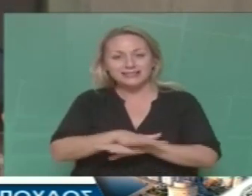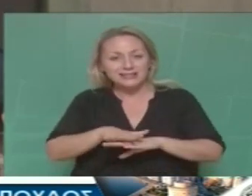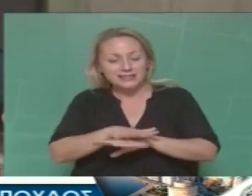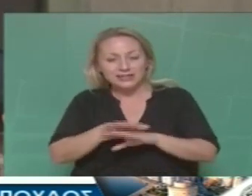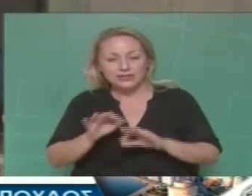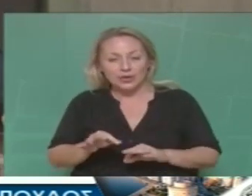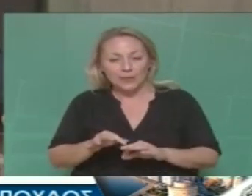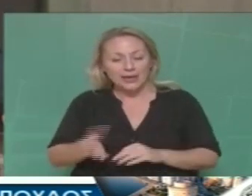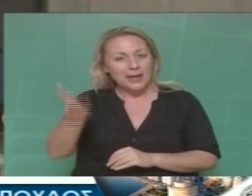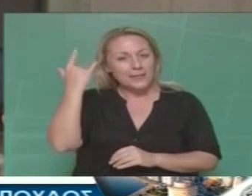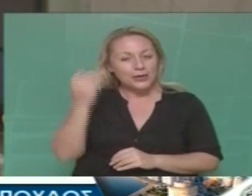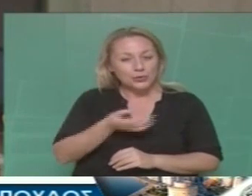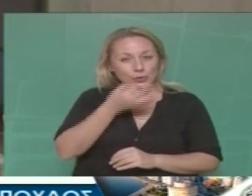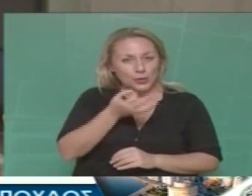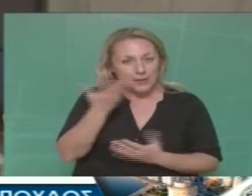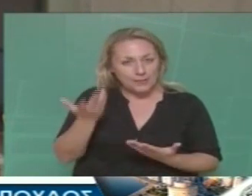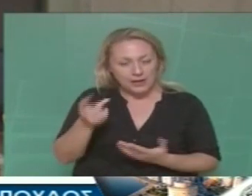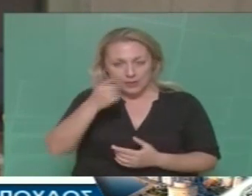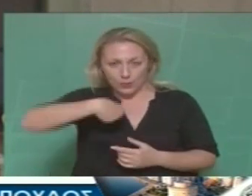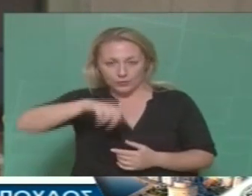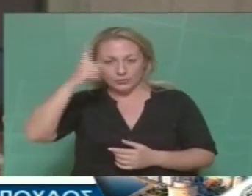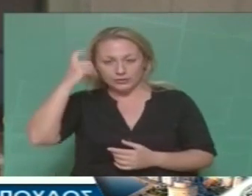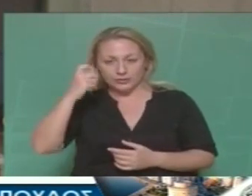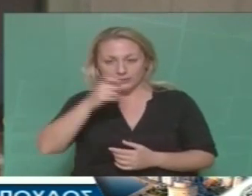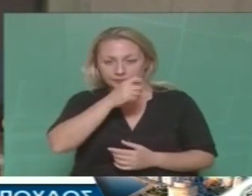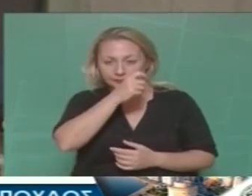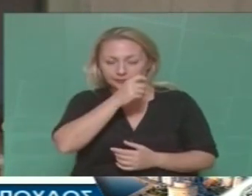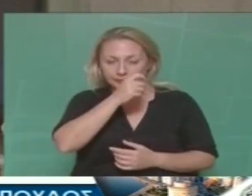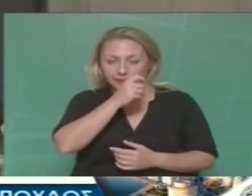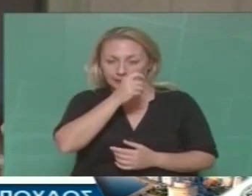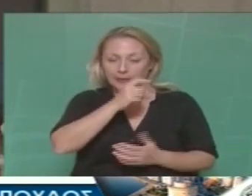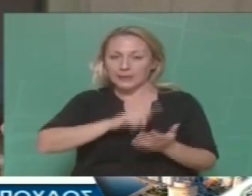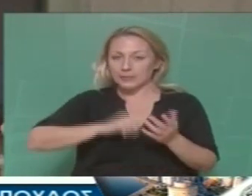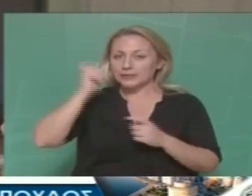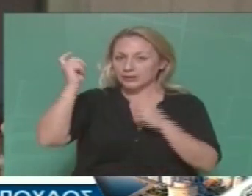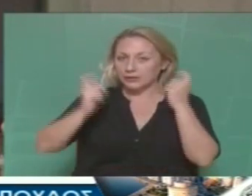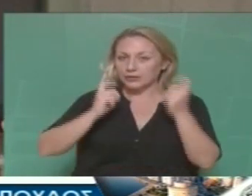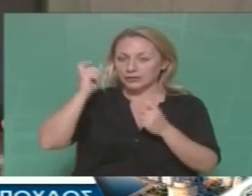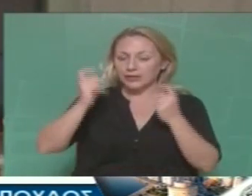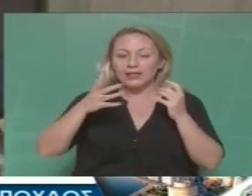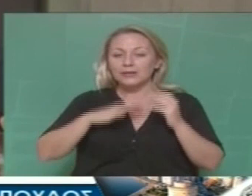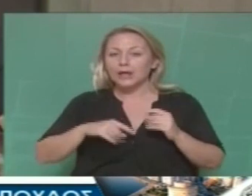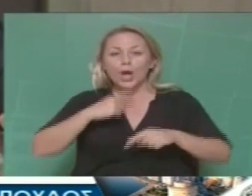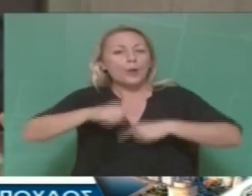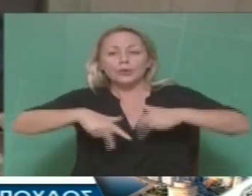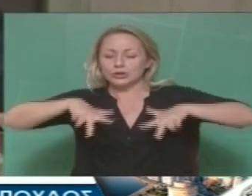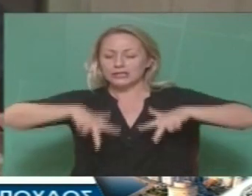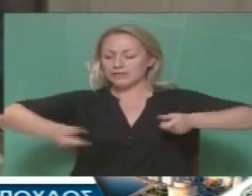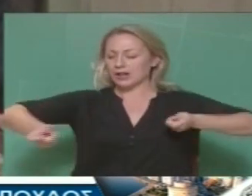Κάποιος παλιός το είχε πει, εμείς το ξέρουμε βέβαια, το ζήτημα πρέπει να αναρωτηθεί και ο καθένας. Ποιος κυβερνάει.